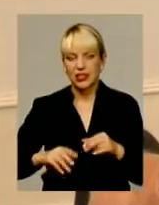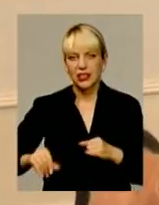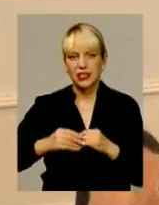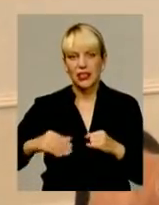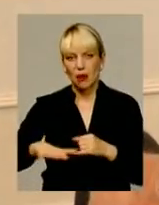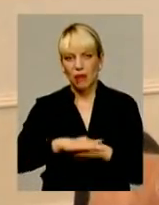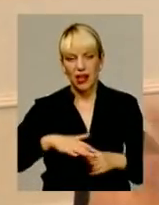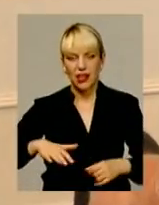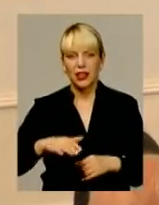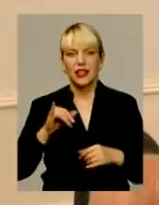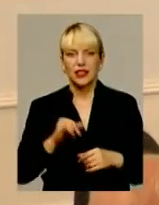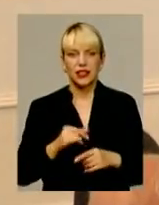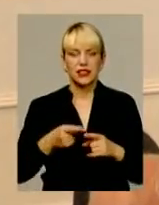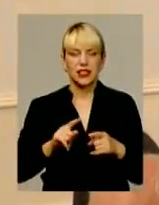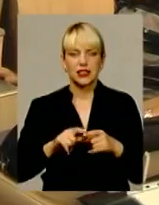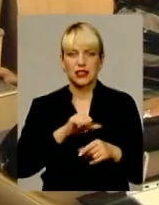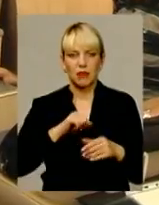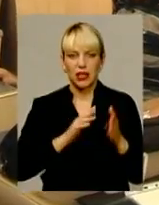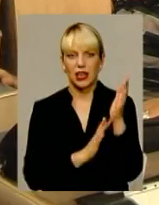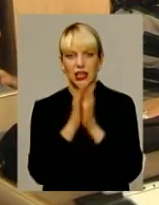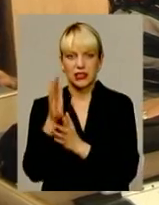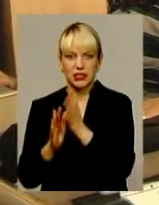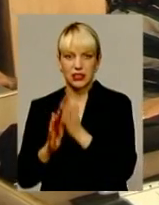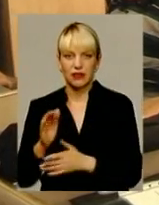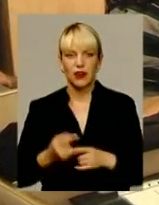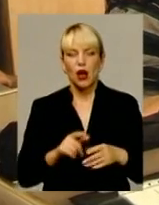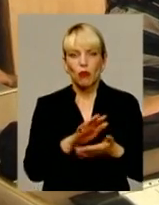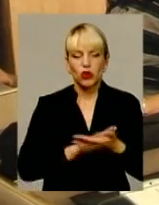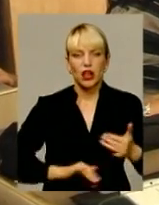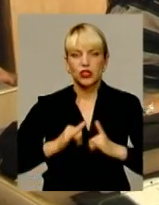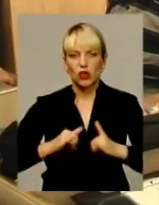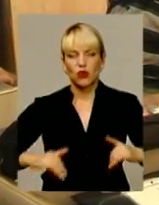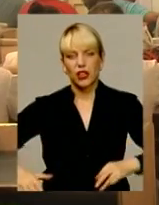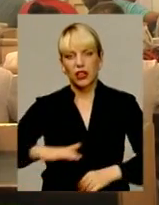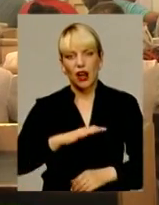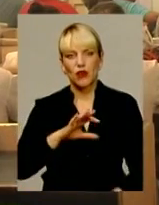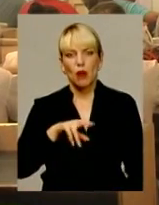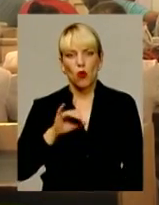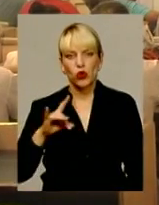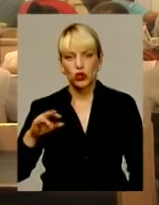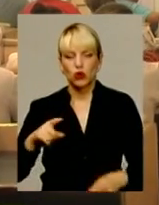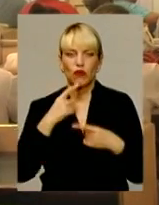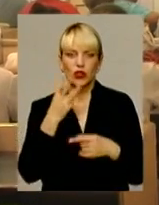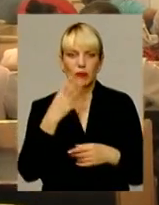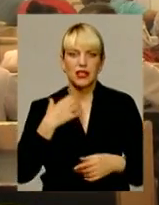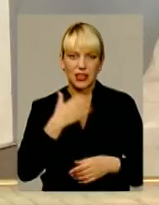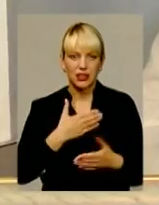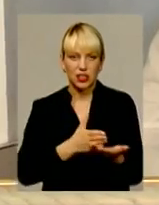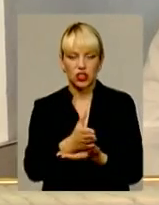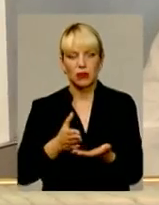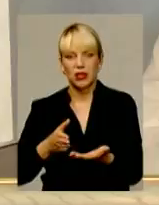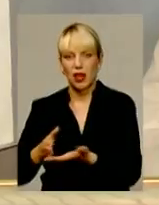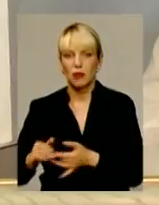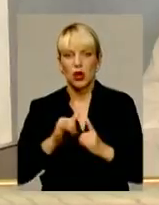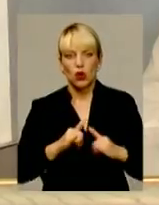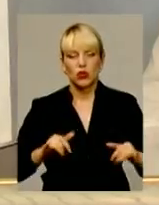земель, а від лісами і самих лісів. Подальший розвиток краю Олександр Курнічук пов'язує із трьома стратегічними напрямками